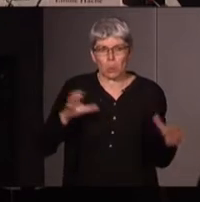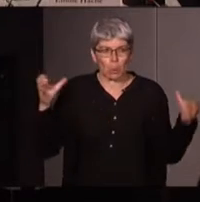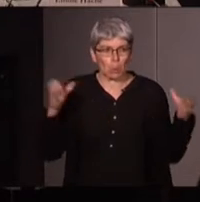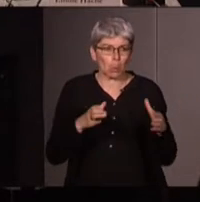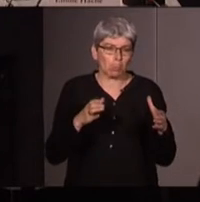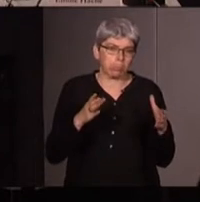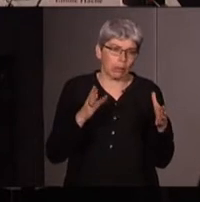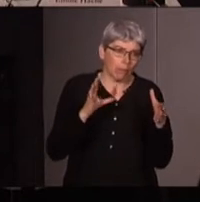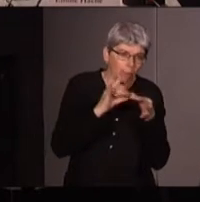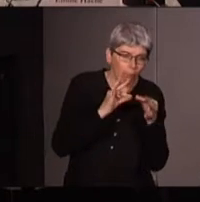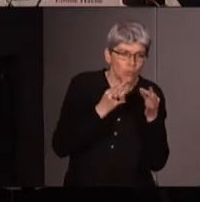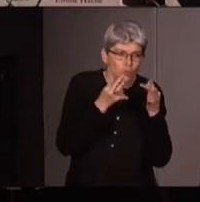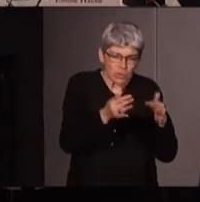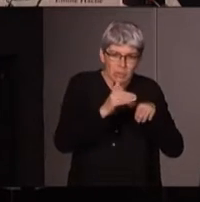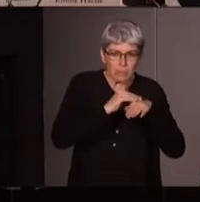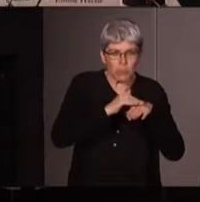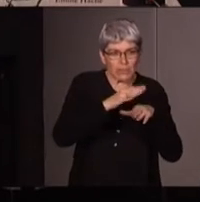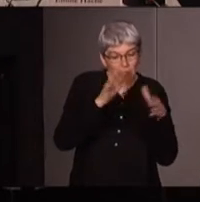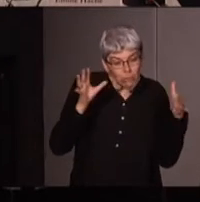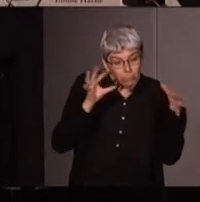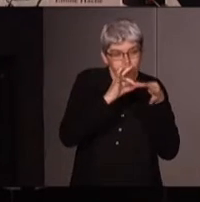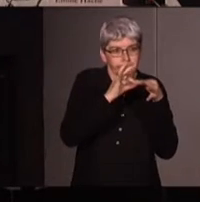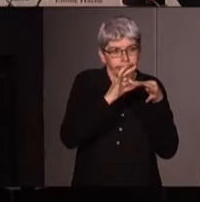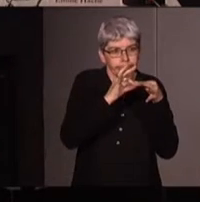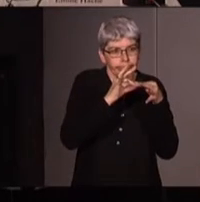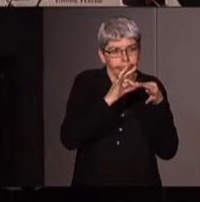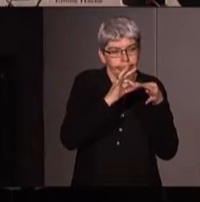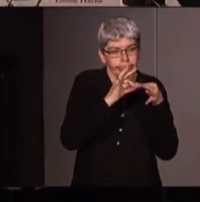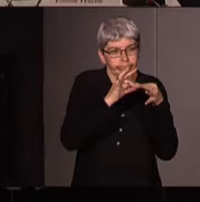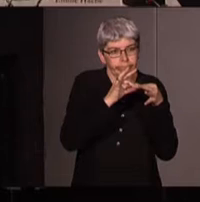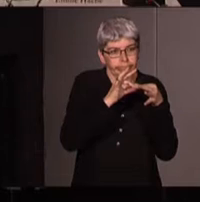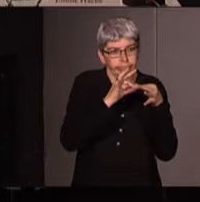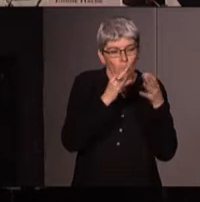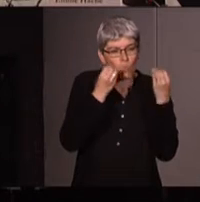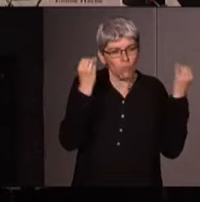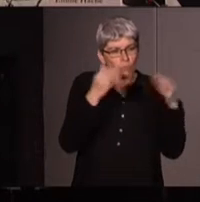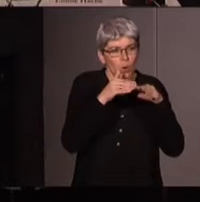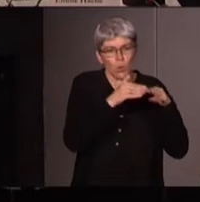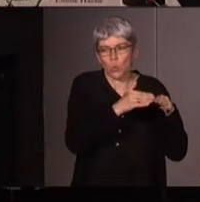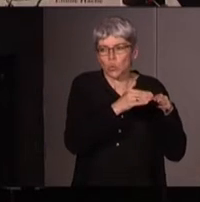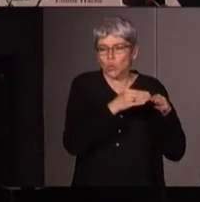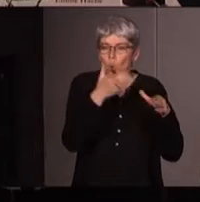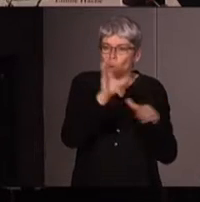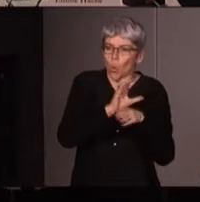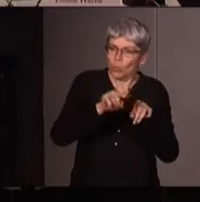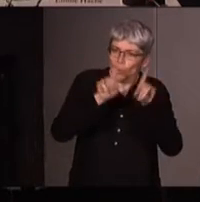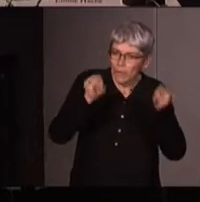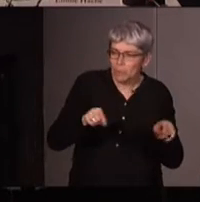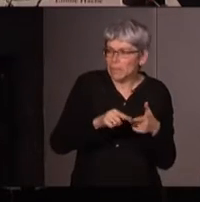affinitaires des sensibilités politiques qui se sont retrouvées dans les mouvements de gauche anticapitalistes